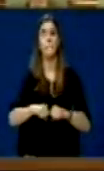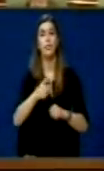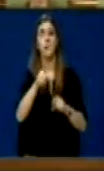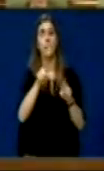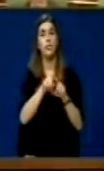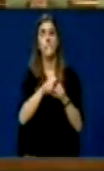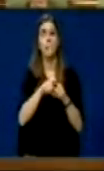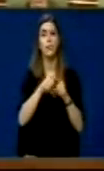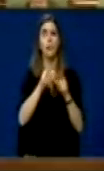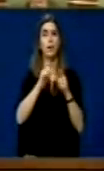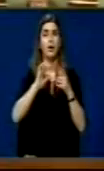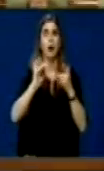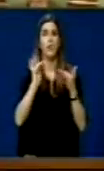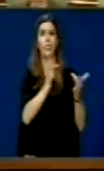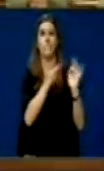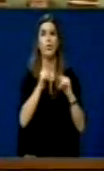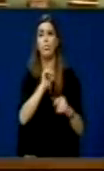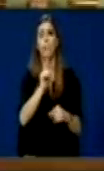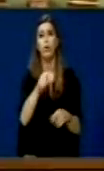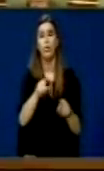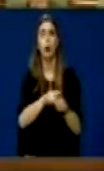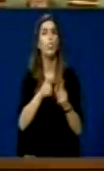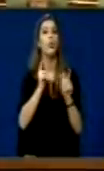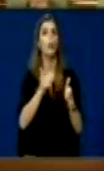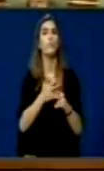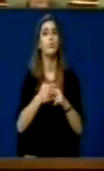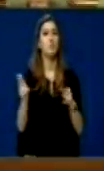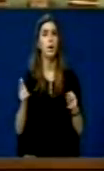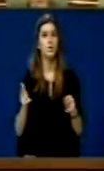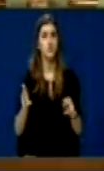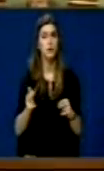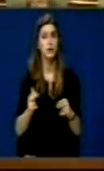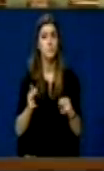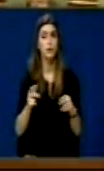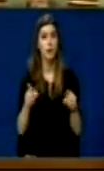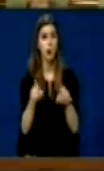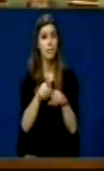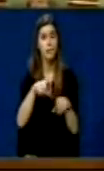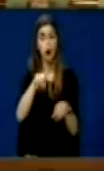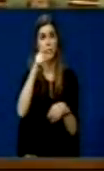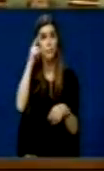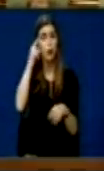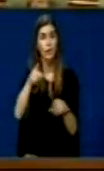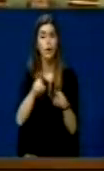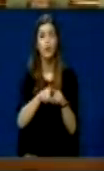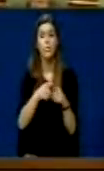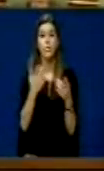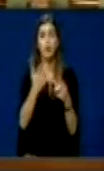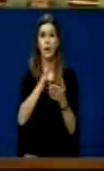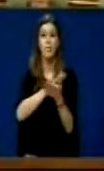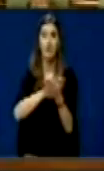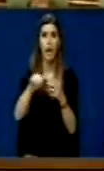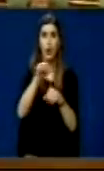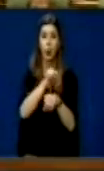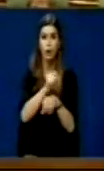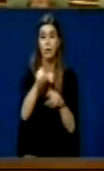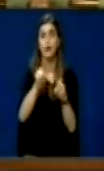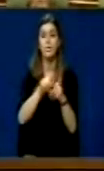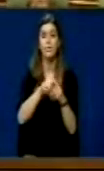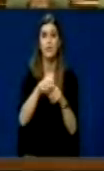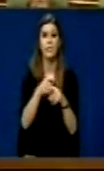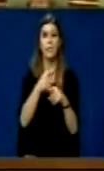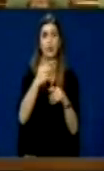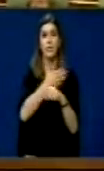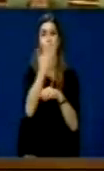do të duajt të i referoshim si luft. Pra në këtë rast, nuk do të duajt të referoshim që amnistia për bërët në raste post-konfliktuale,